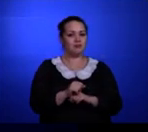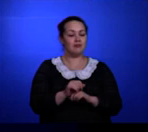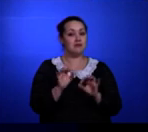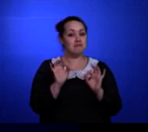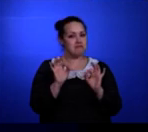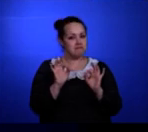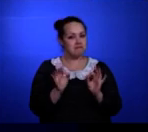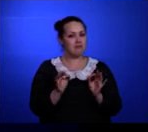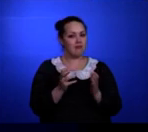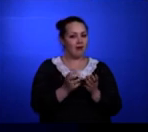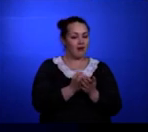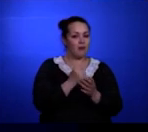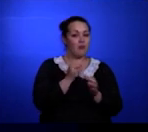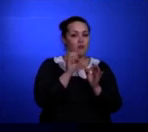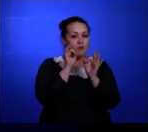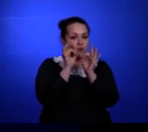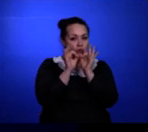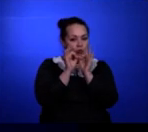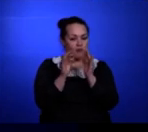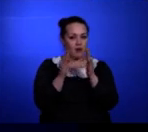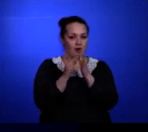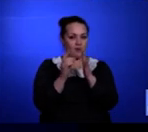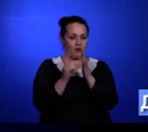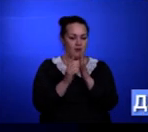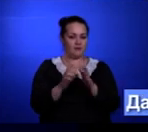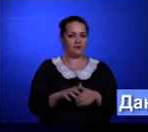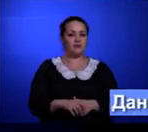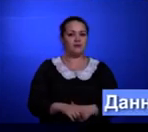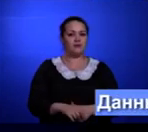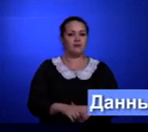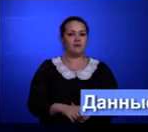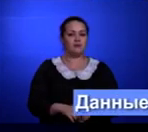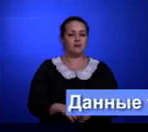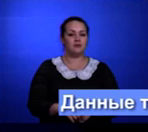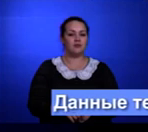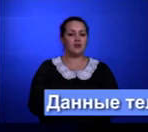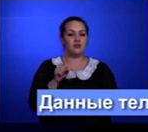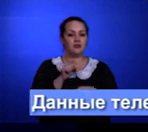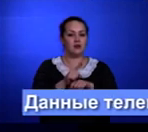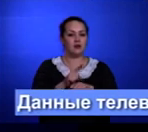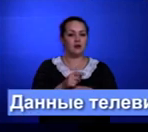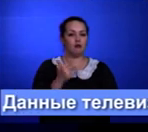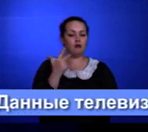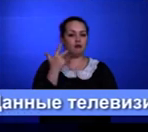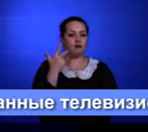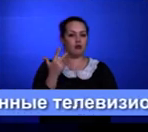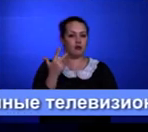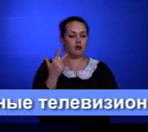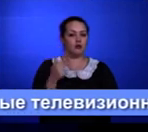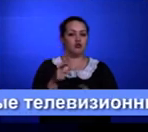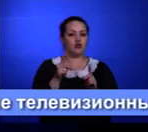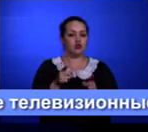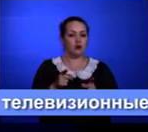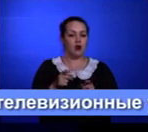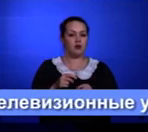вы догадались, с проверки домашней работы. Вам задали пересказать третью часть